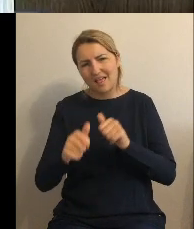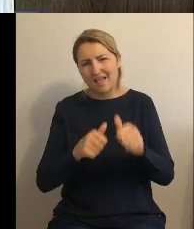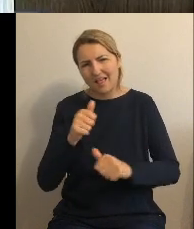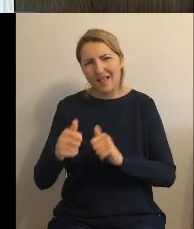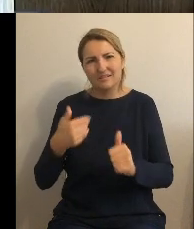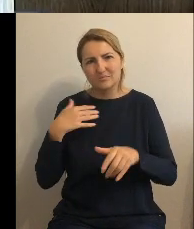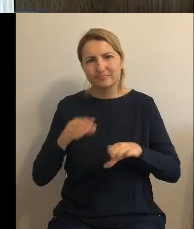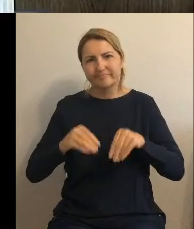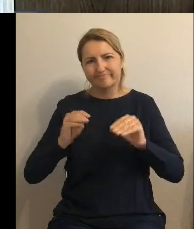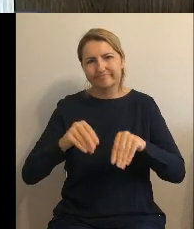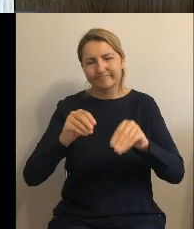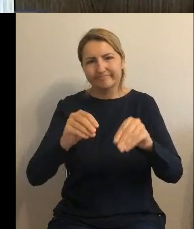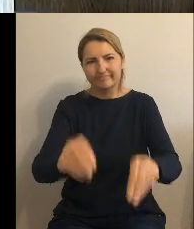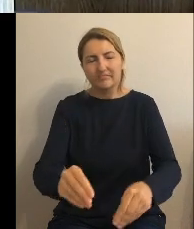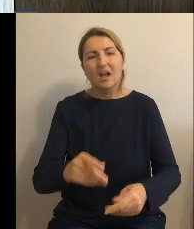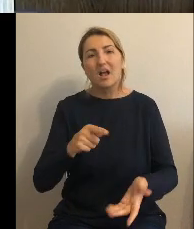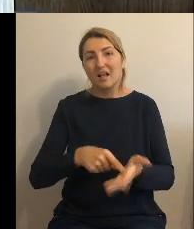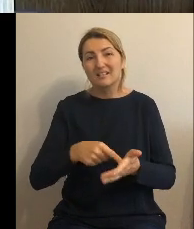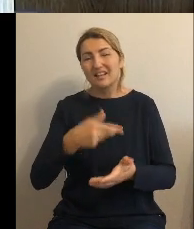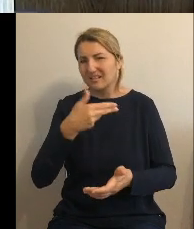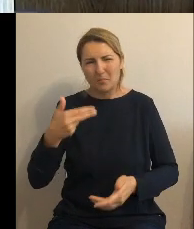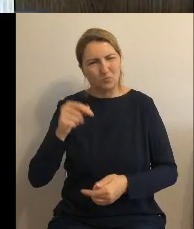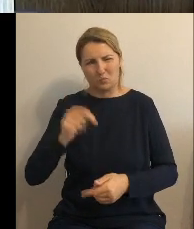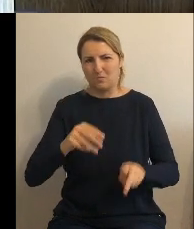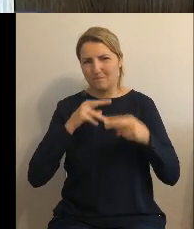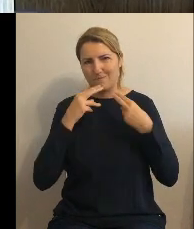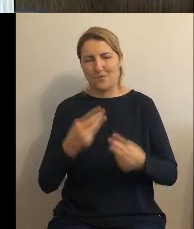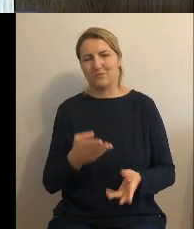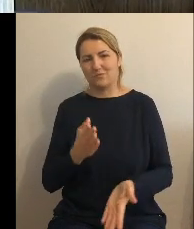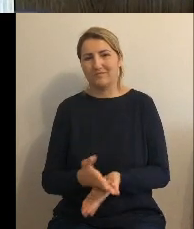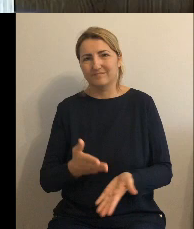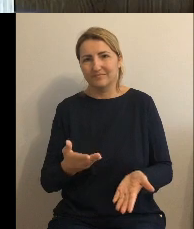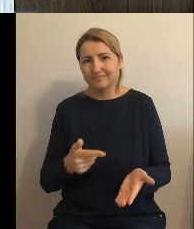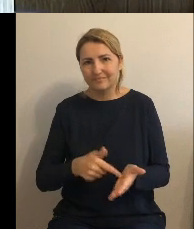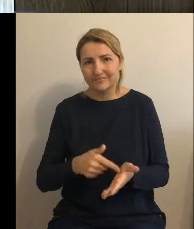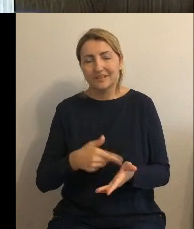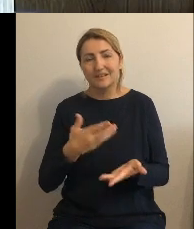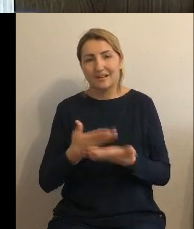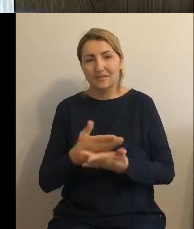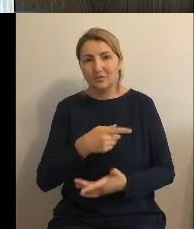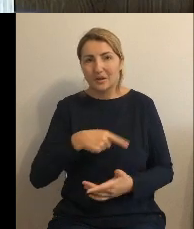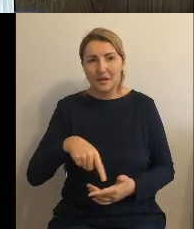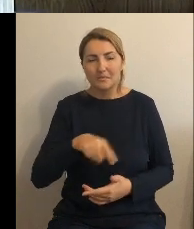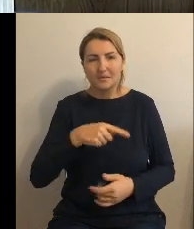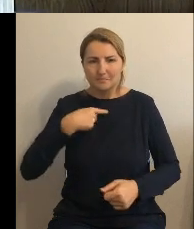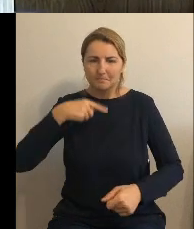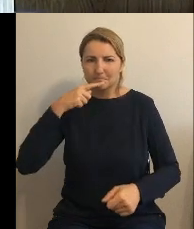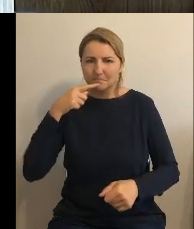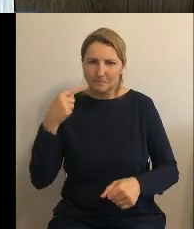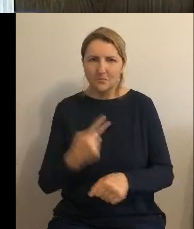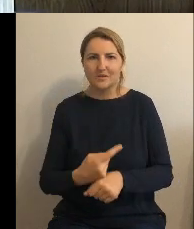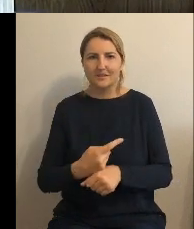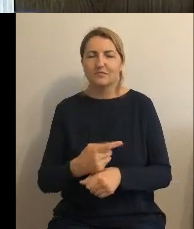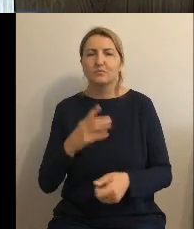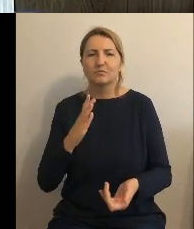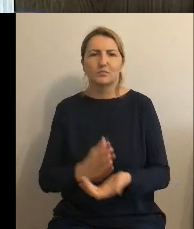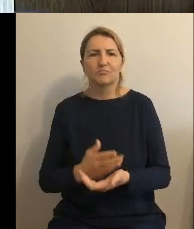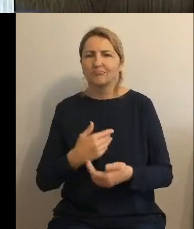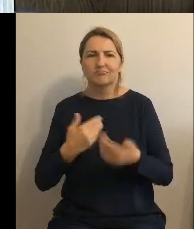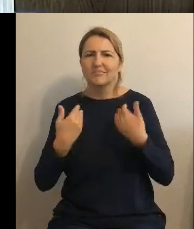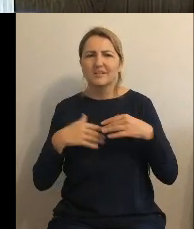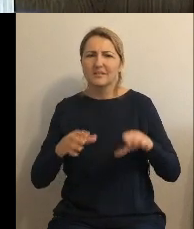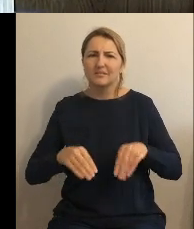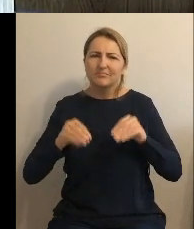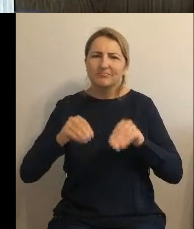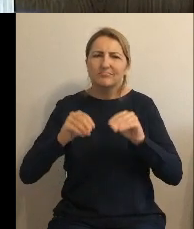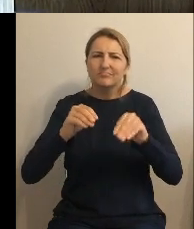kiedyś prędzej czy później musiał wypłynąć. My tutaj postanowiliśmy, że nie będziemy tego odkładać, nawet kosztem innych dużych inwestycji,